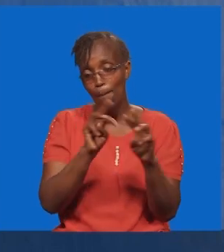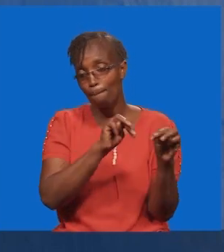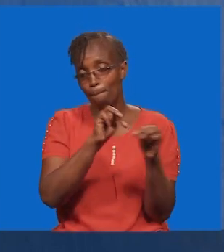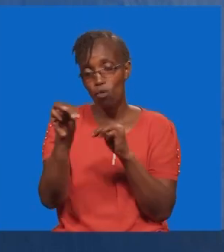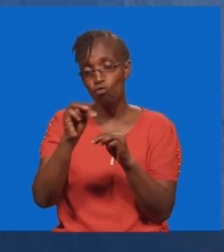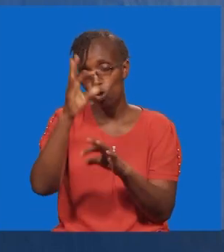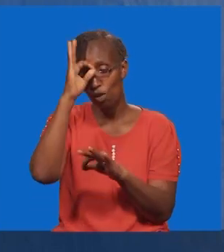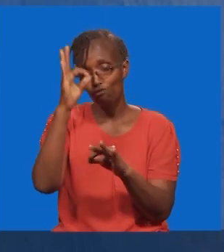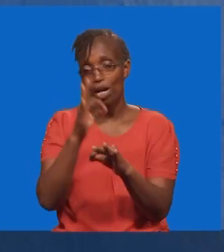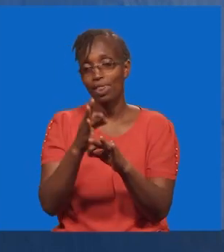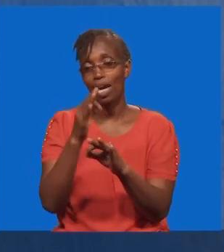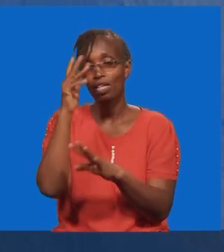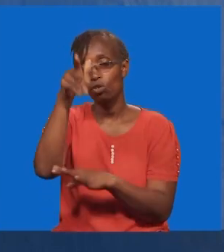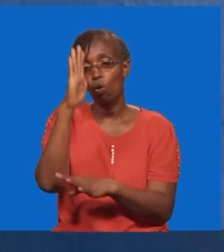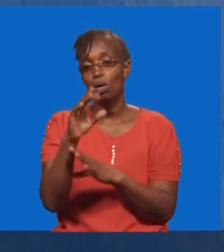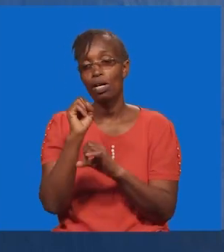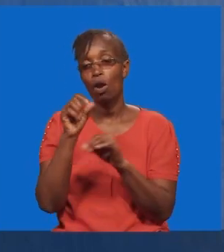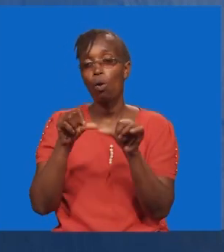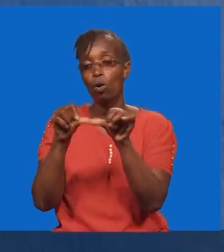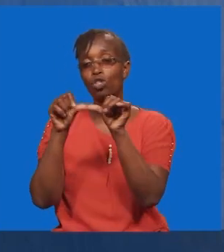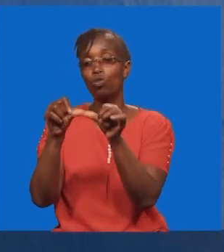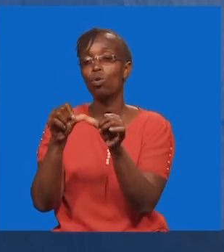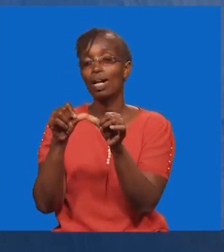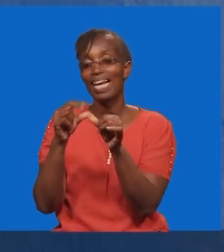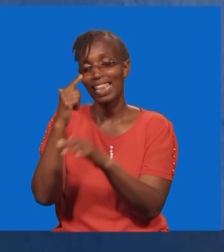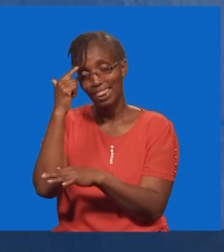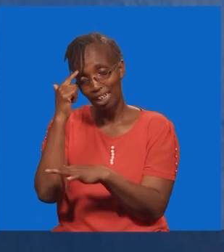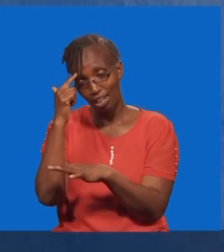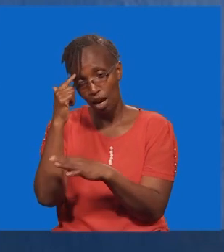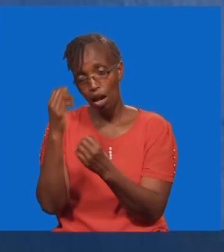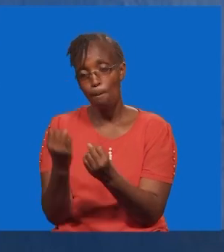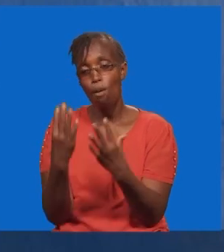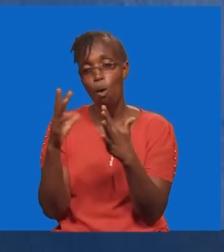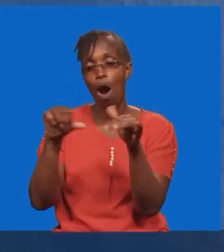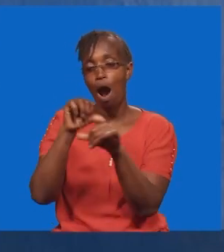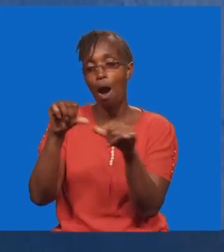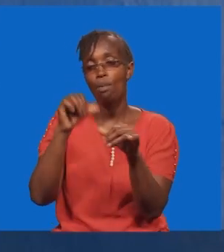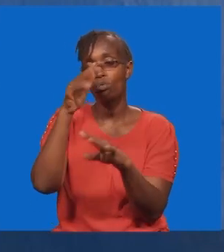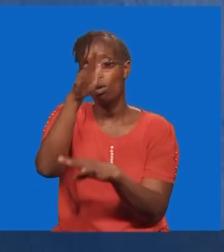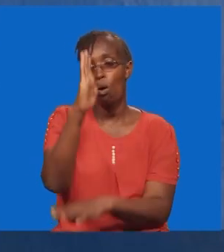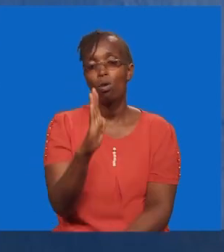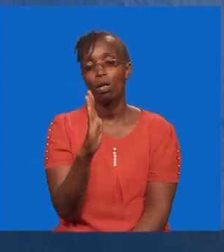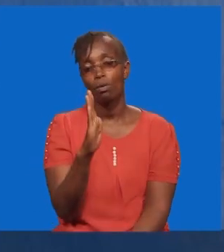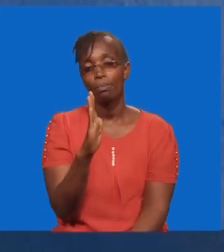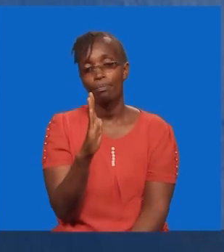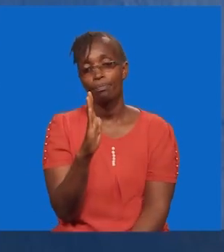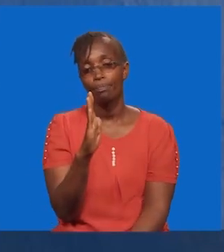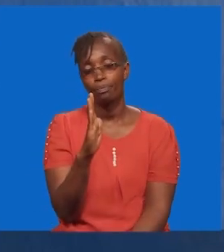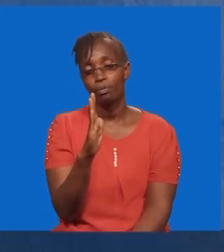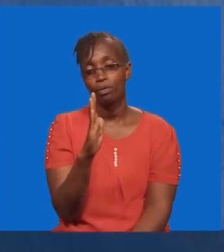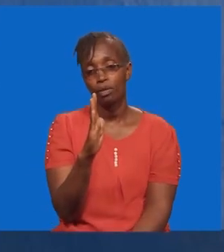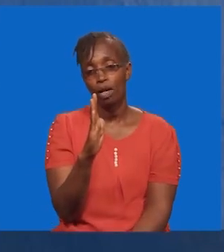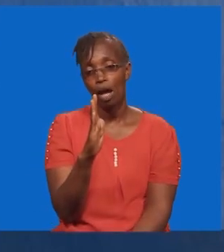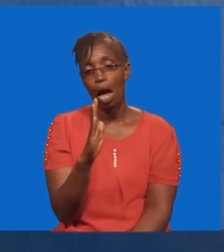Mungu. Mbali ukiandelea na kumfikiria kila wakati mawazo yako kila wakati ya kiweza kuwa kwake.